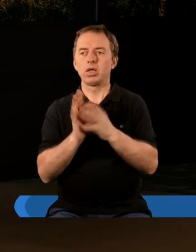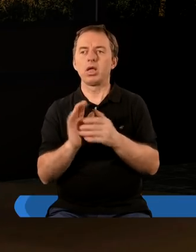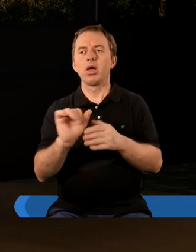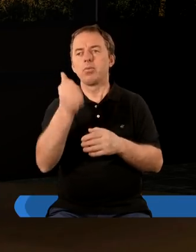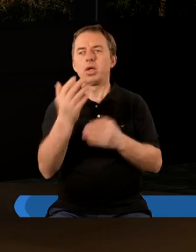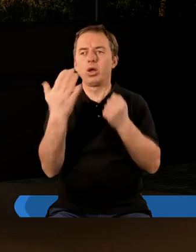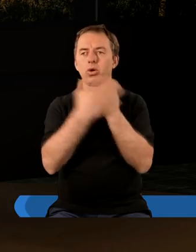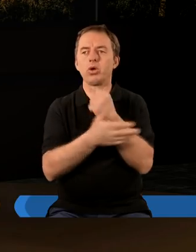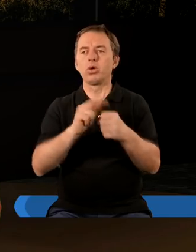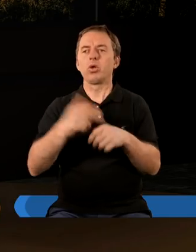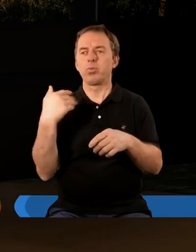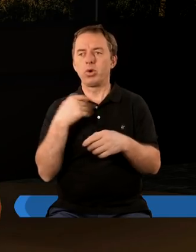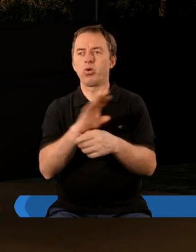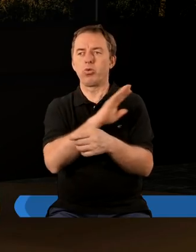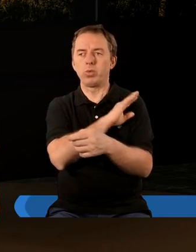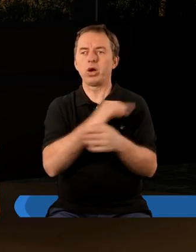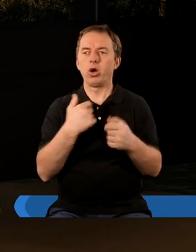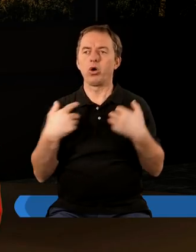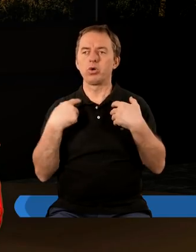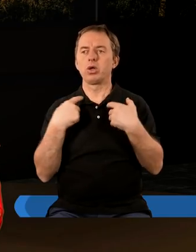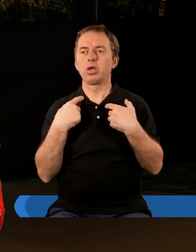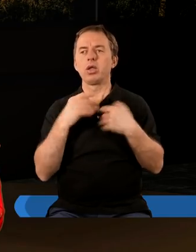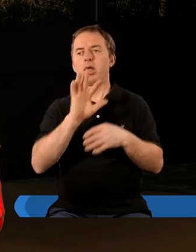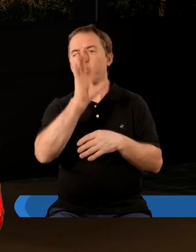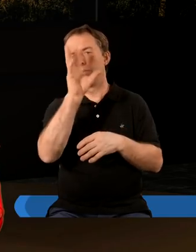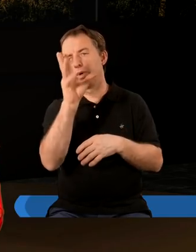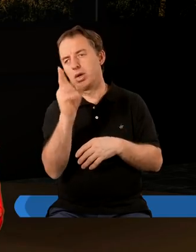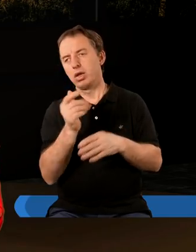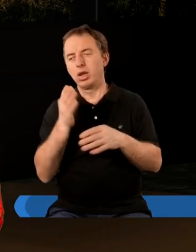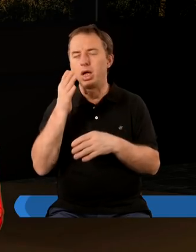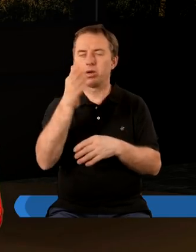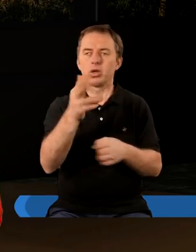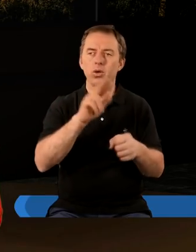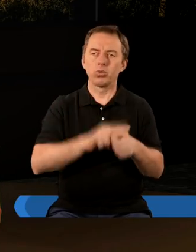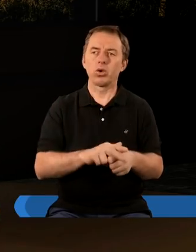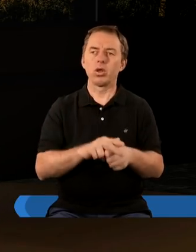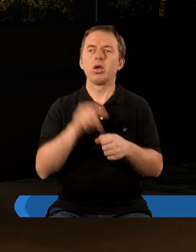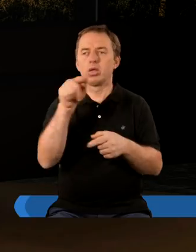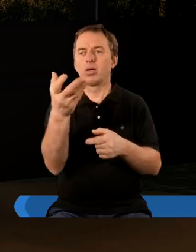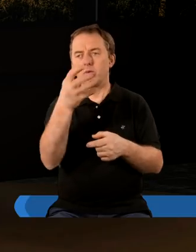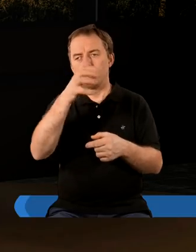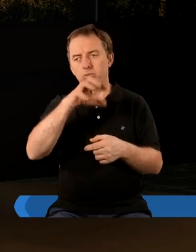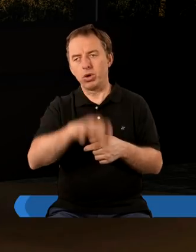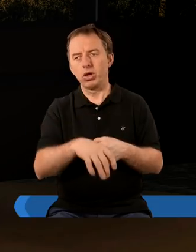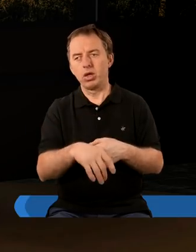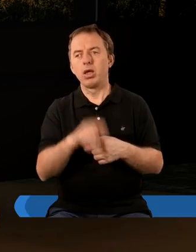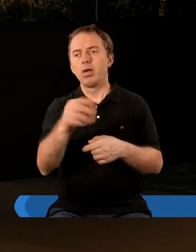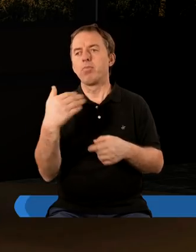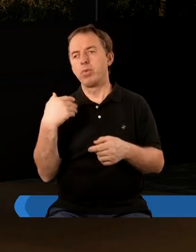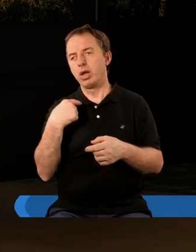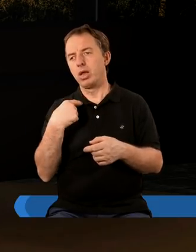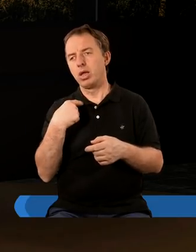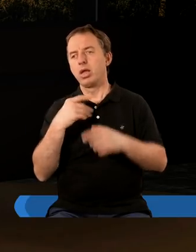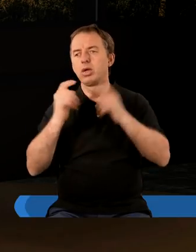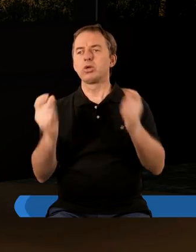przedstawia pierwszy i ostatni, który był umarły, a ożył. To jest ta najpiękniejsza nadzieja, którą trzeba było temu zborowi, bo oni